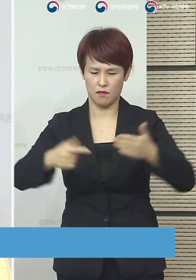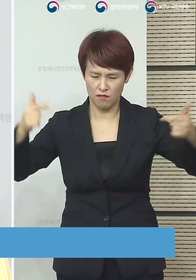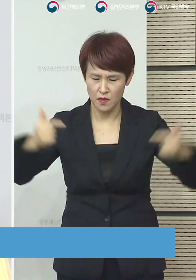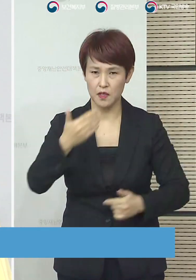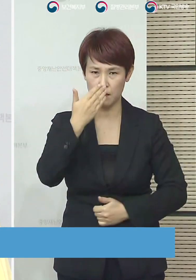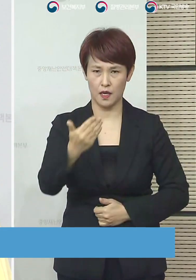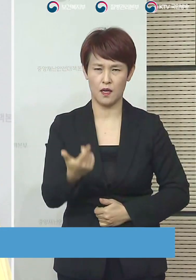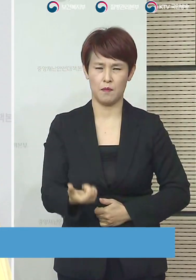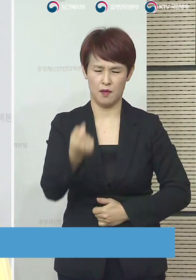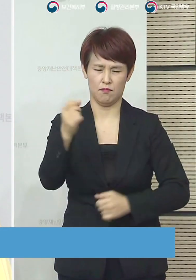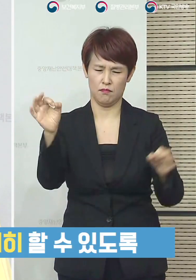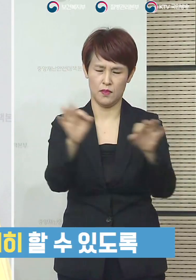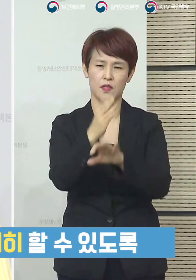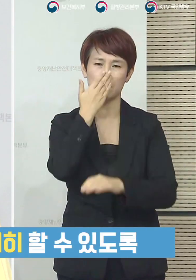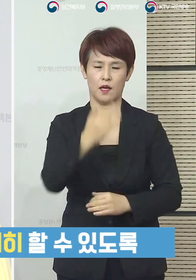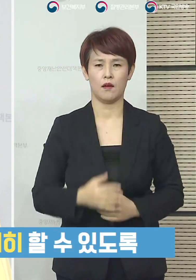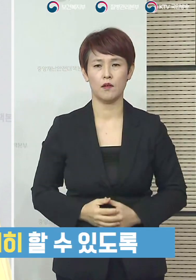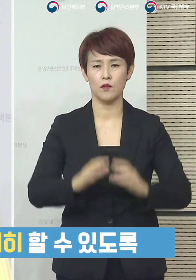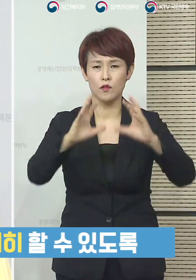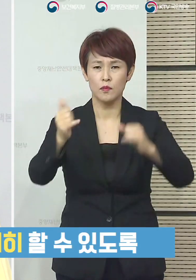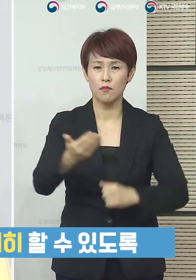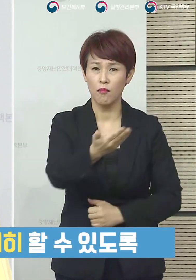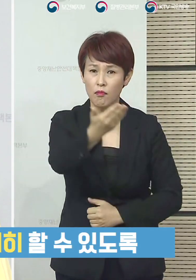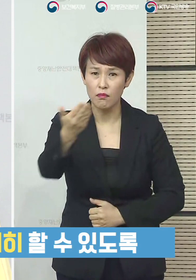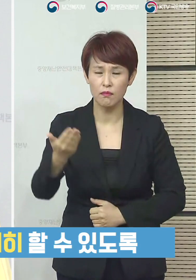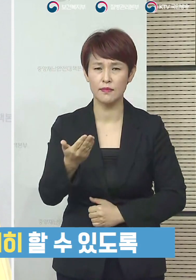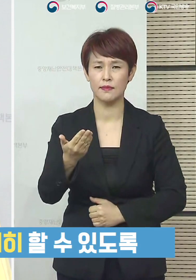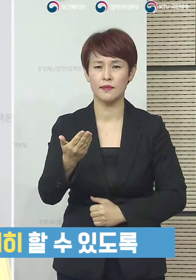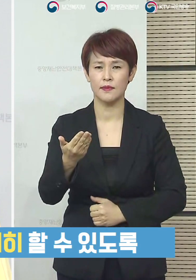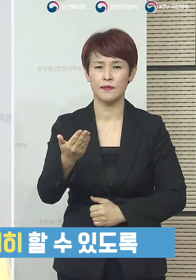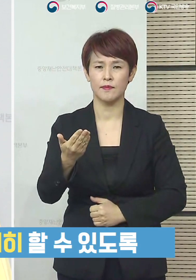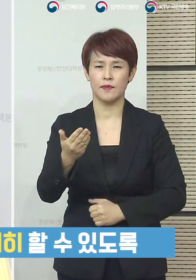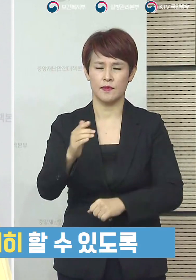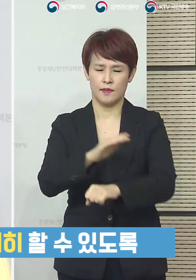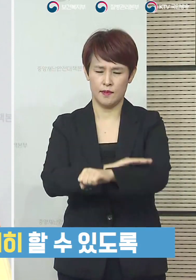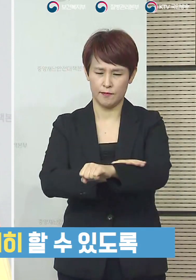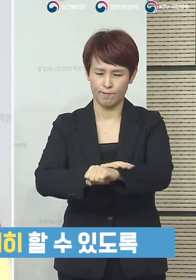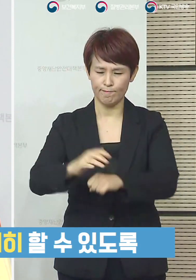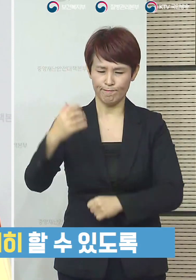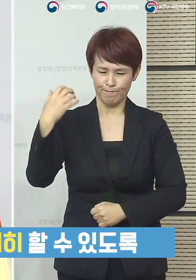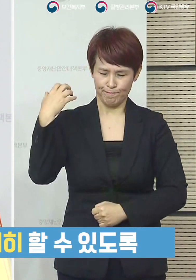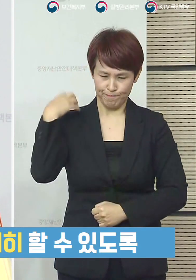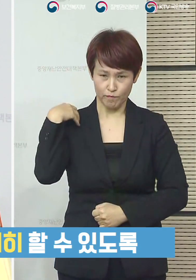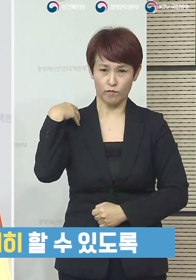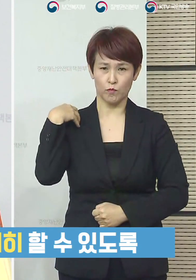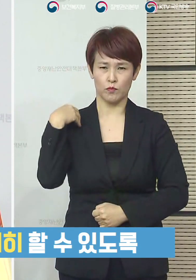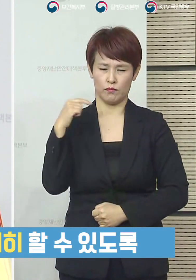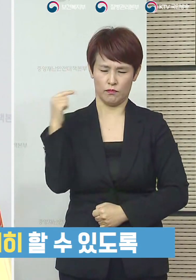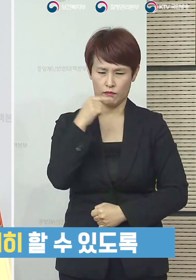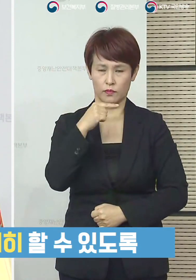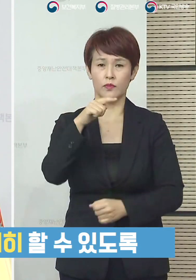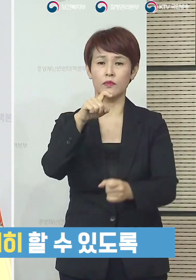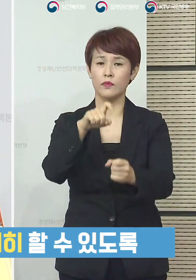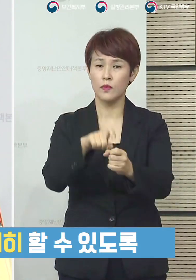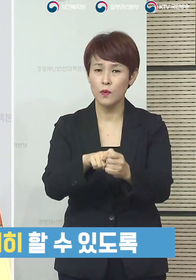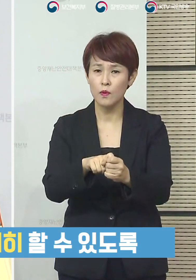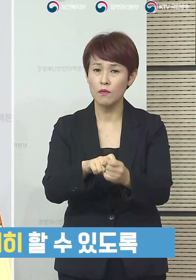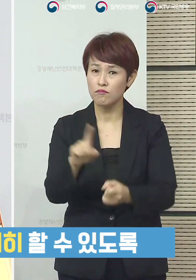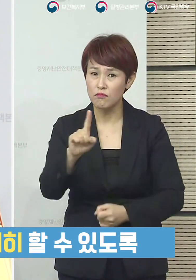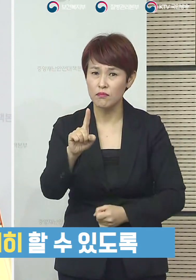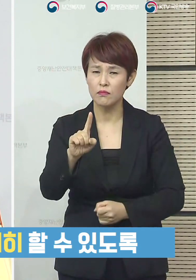위기로부터 벗어날 수가 있습니다. 국민들이 1차 방역망으로서의 역할을 보다 철저하게 하실 수 있게 하기 위해서는